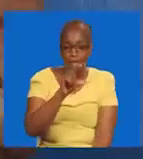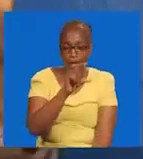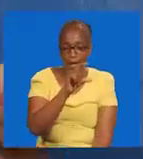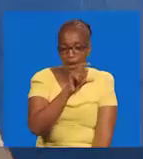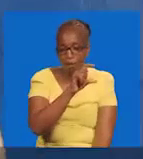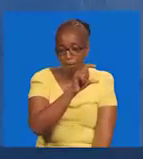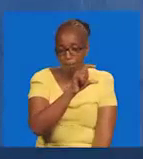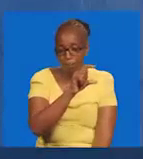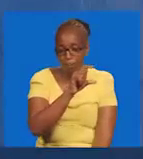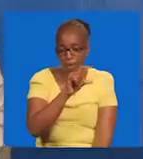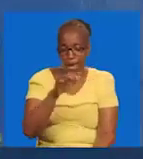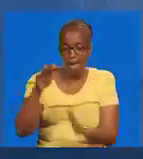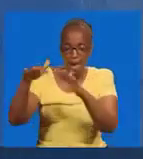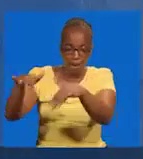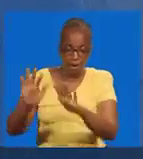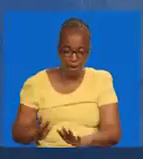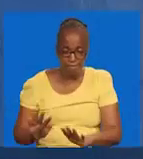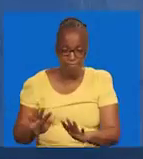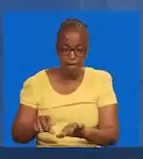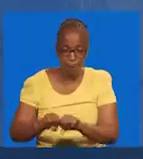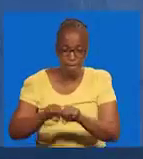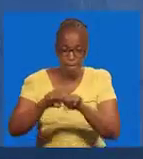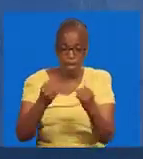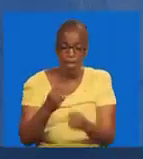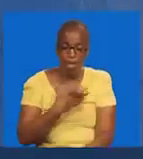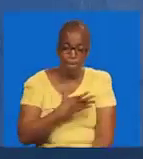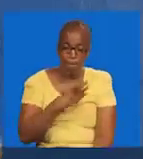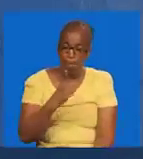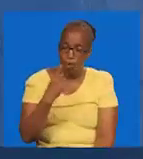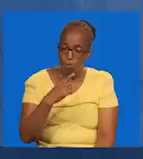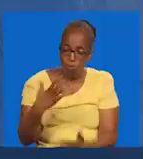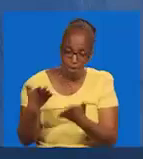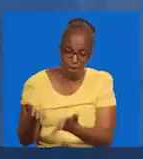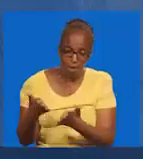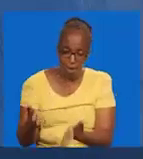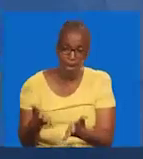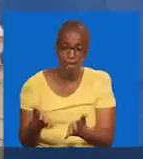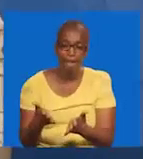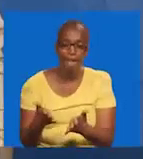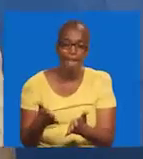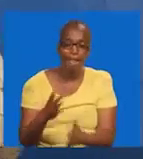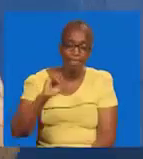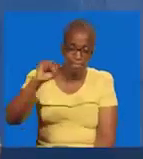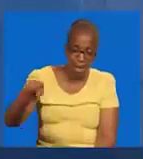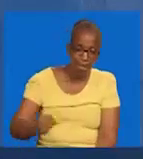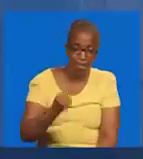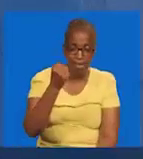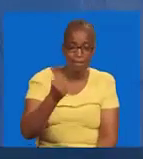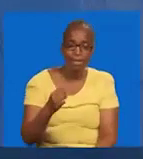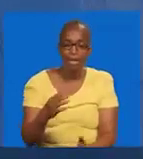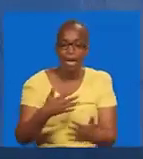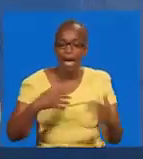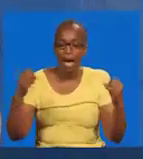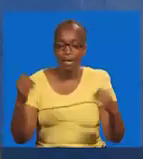yalipasuka. Wale watu waliomo kuwa ndani. Wamesha afufuka. Vibitijo ya